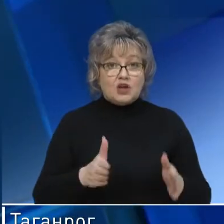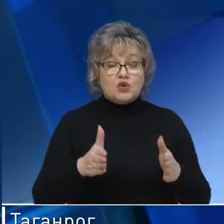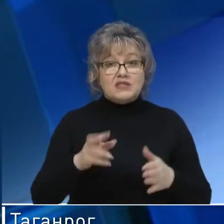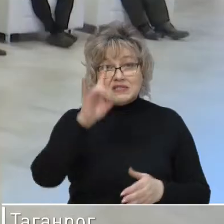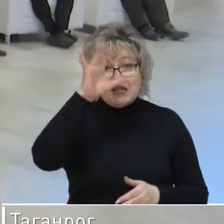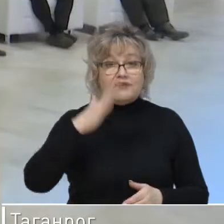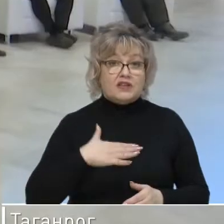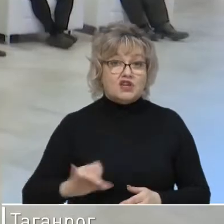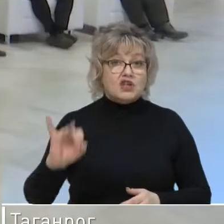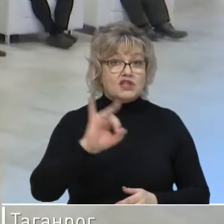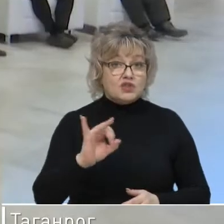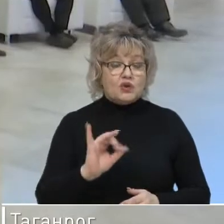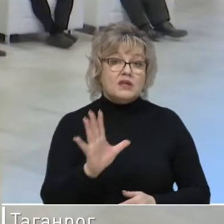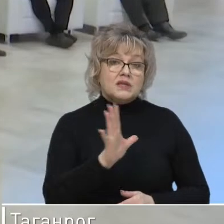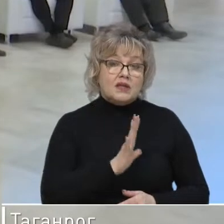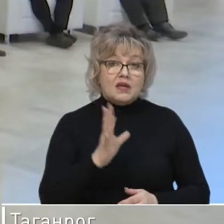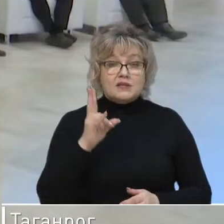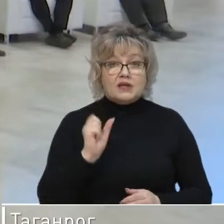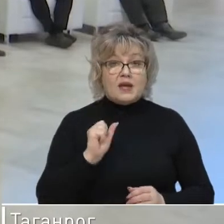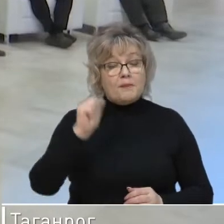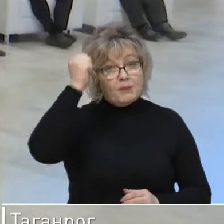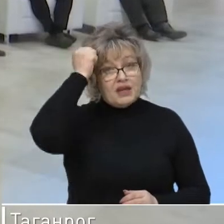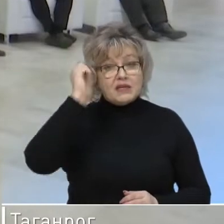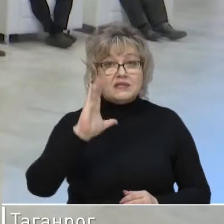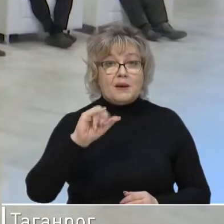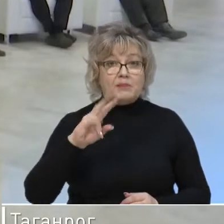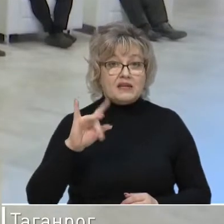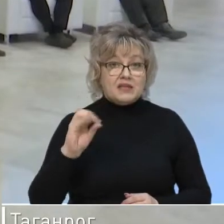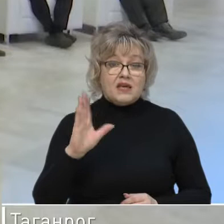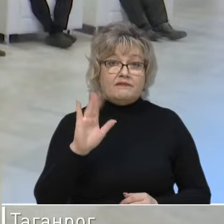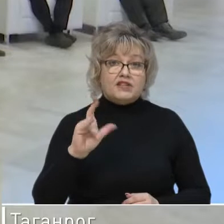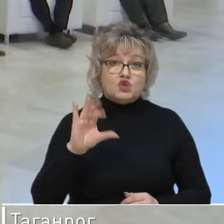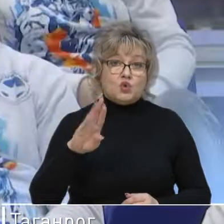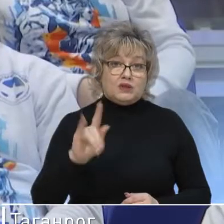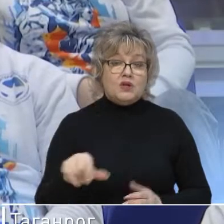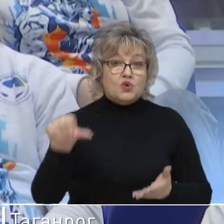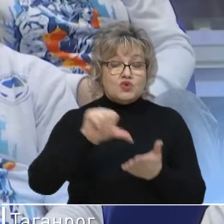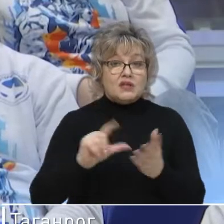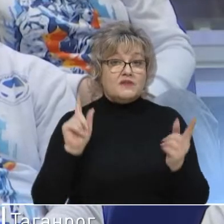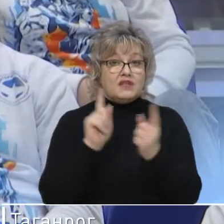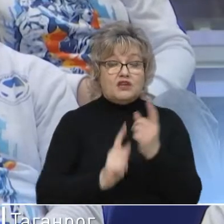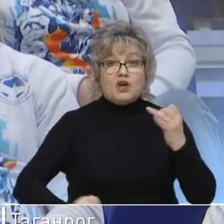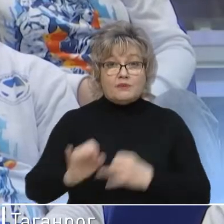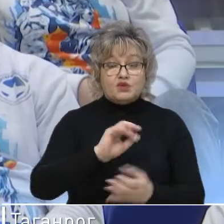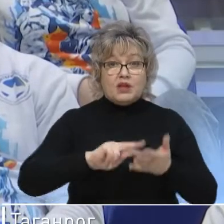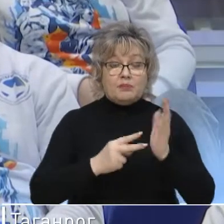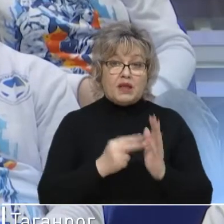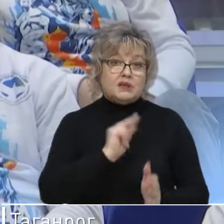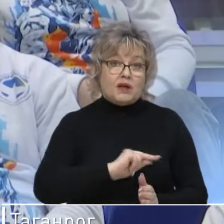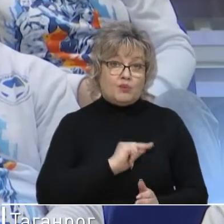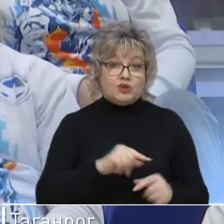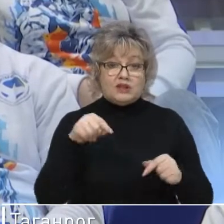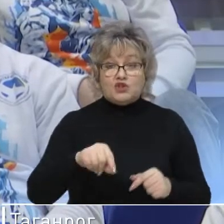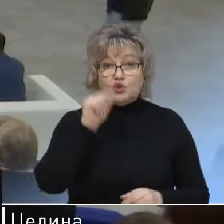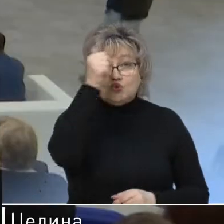славы. Наша история» состоялся на мемориале «Самбекские высоты». Участники встречи обсудили план работ на